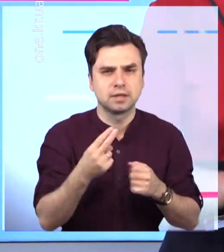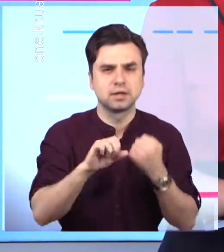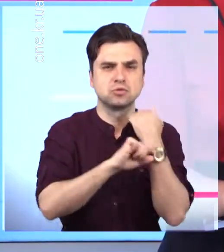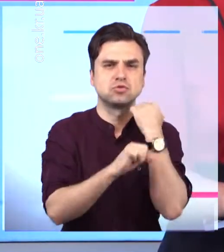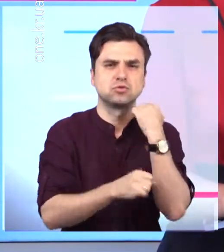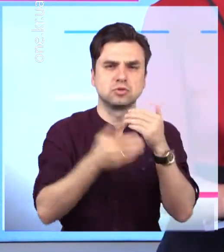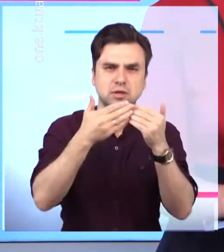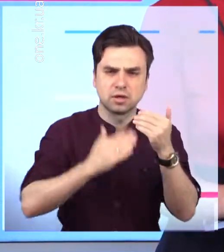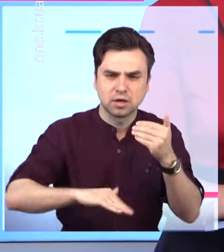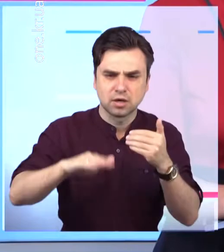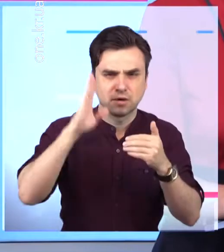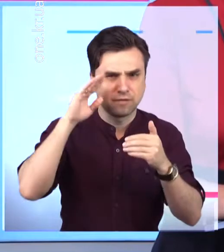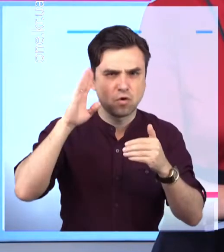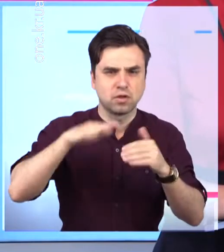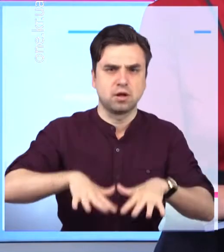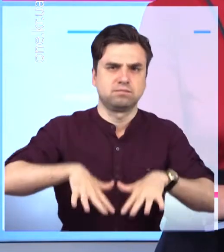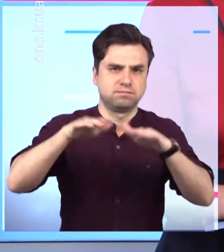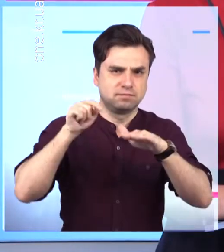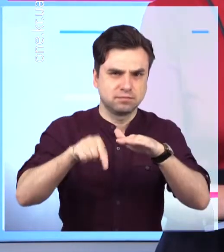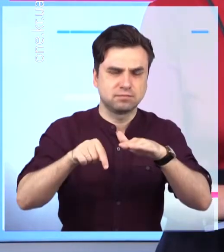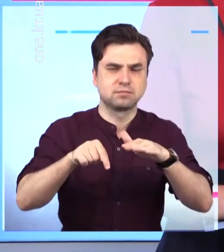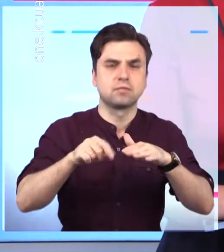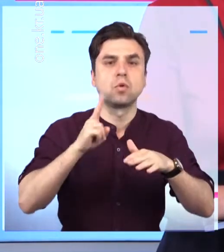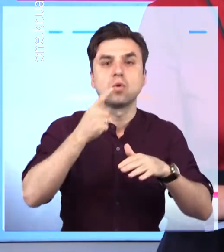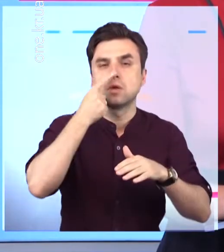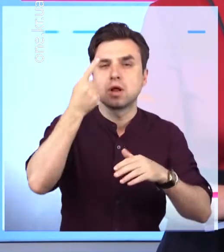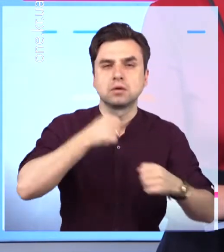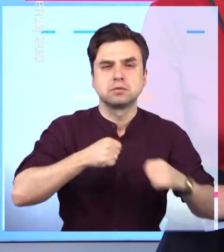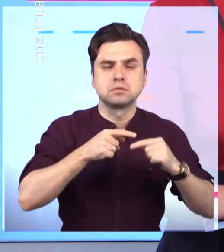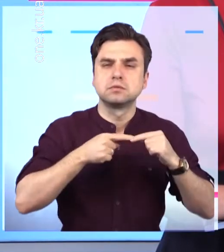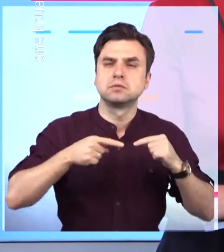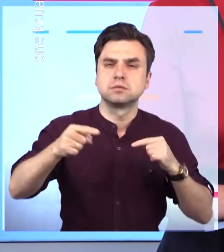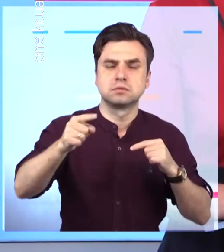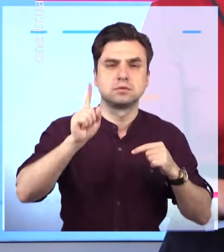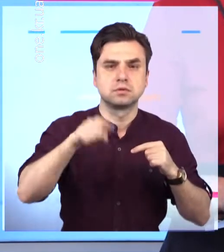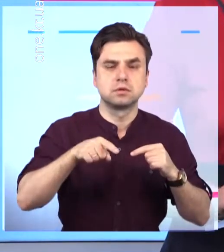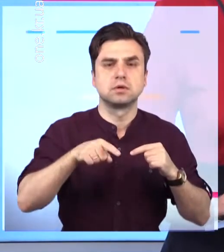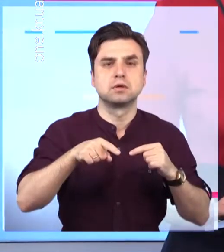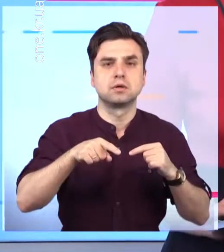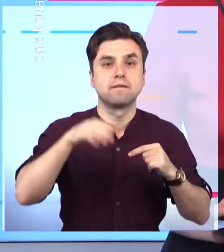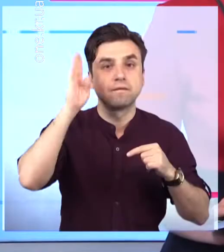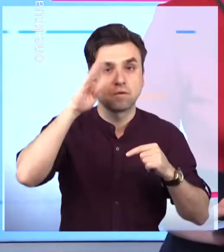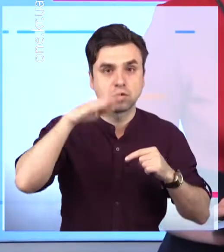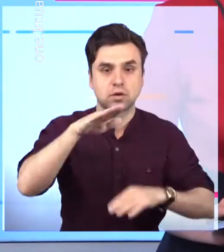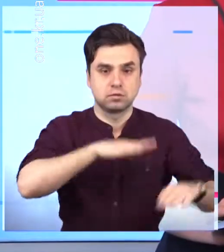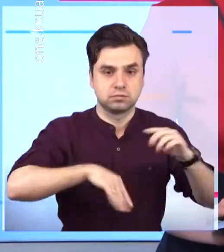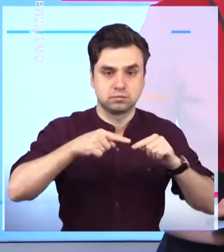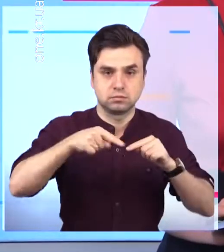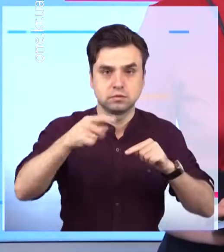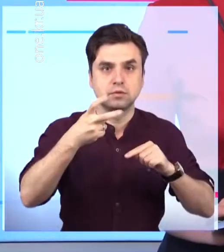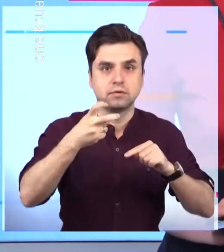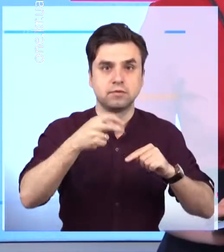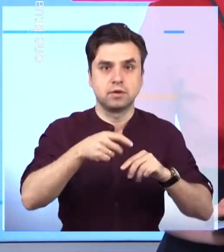гранітного кар'єру та карачунівського водосковища. А бігуни на найдовших дистанціях навіть долали 200-метрову водну